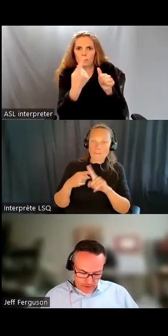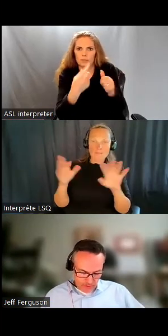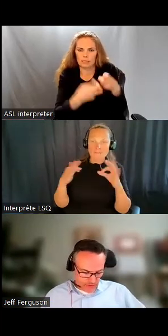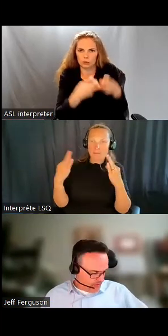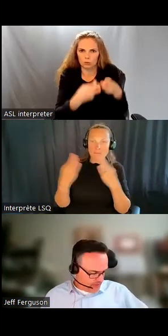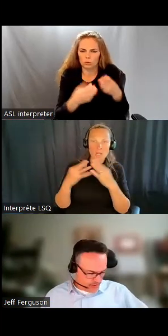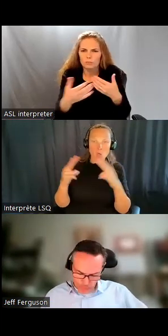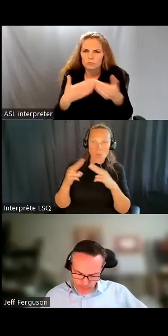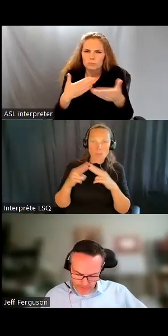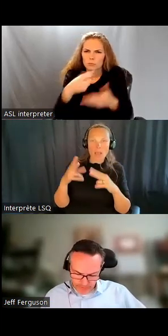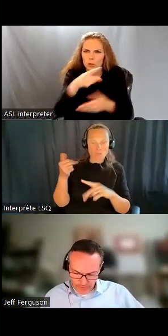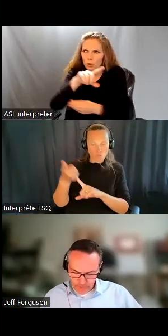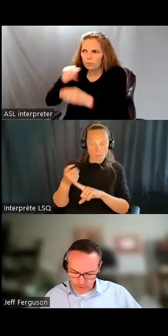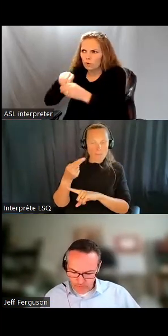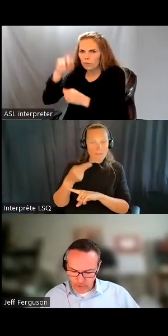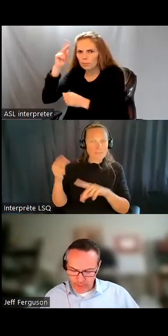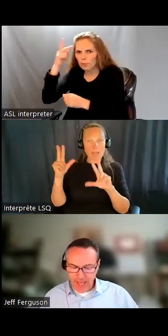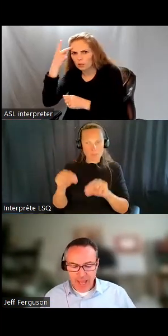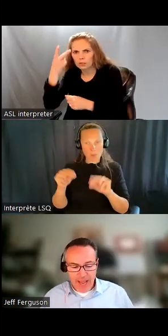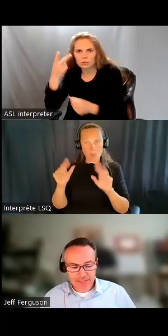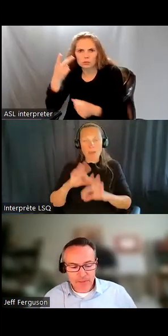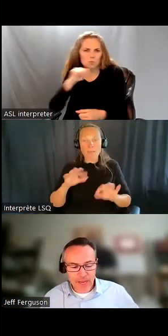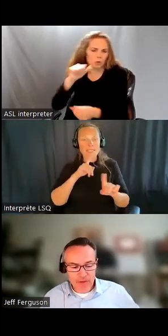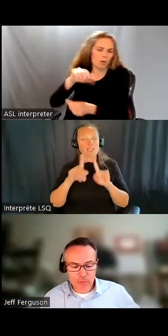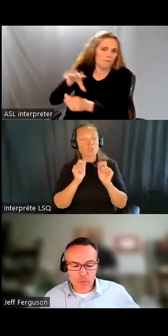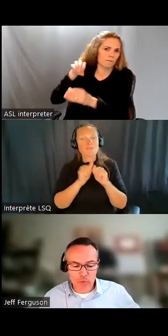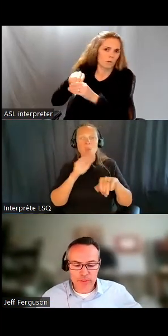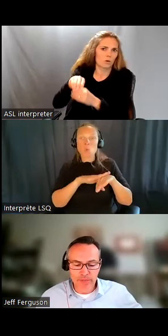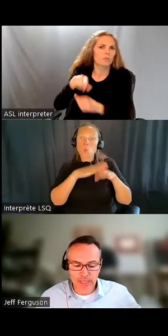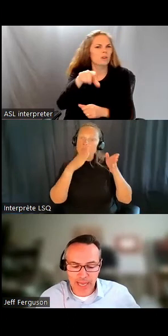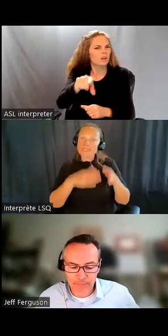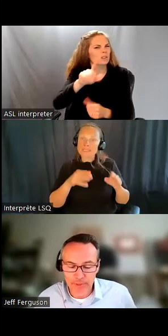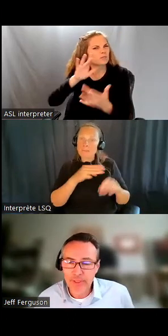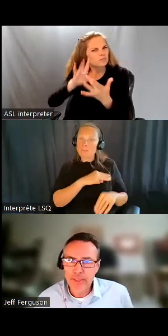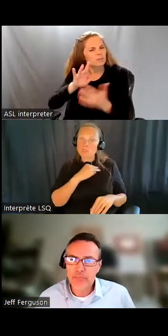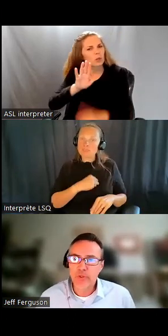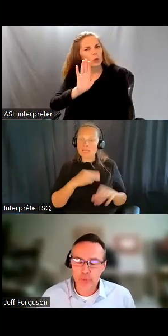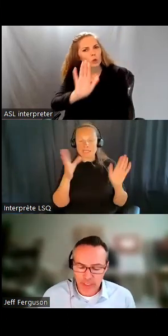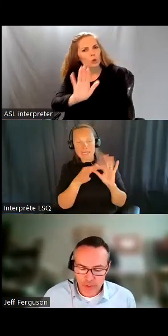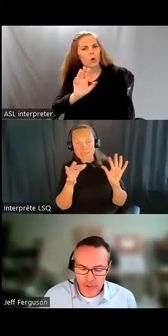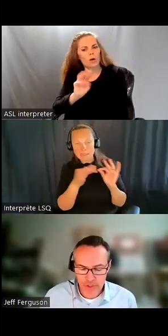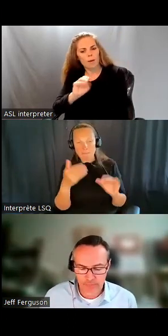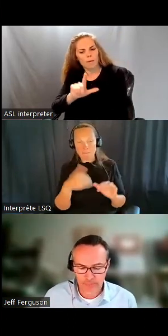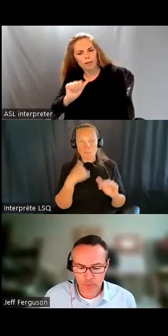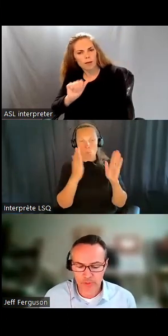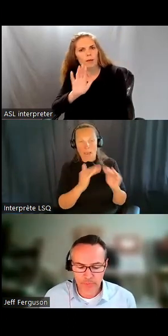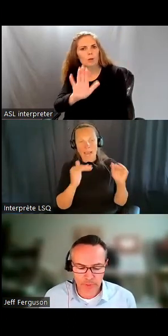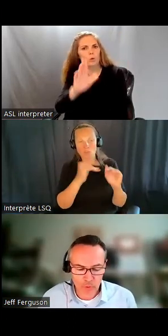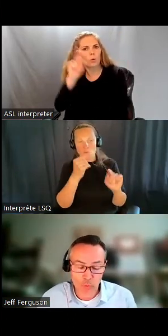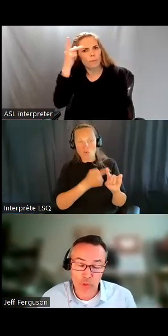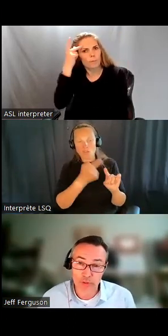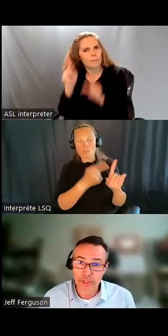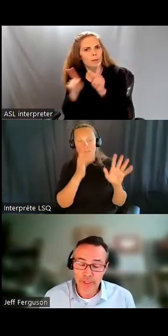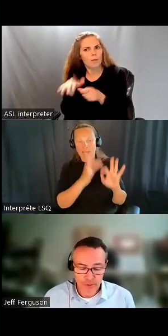municipal et expliquez pourquoi le logement inclusif est important pour votre communauté. Demandez-leur ce qu'ils vont faire pour que ça arrive.